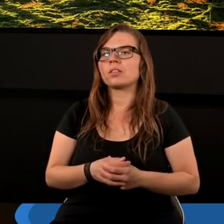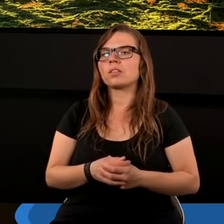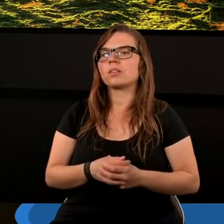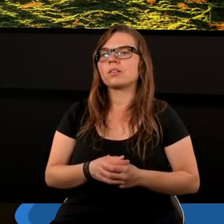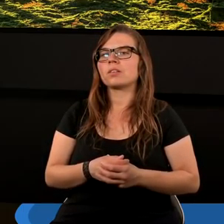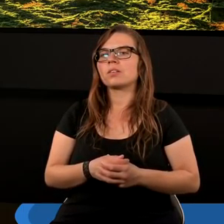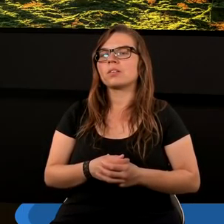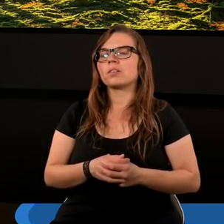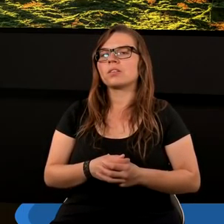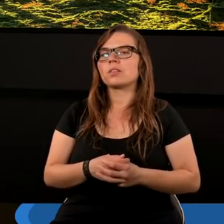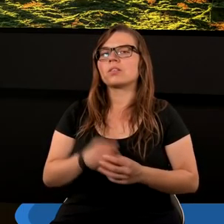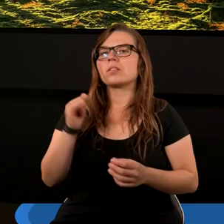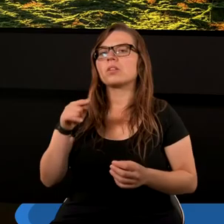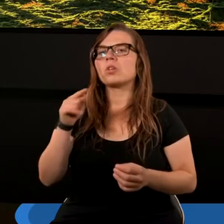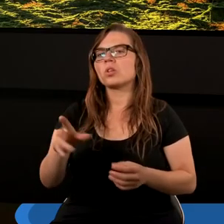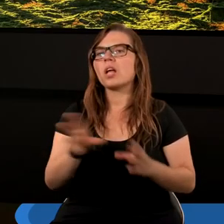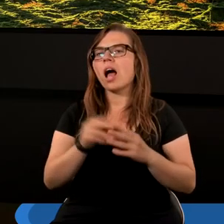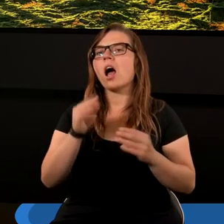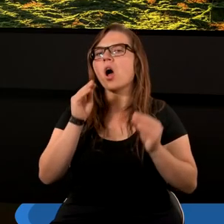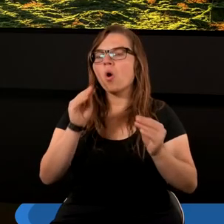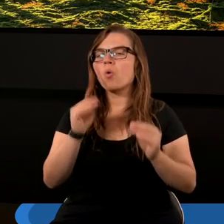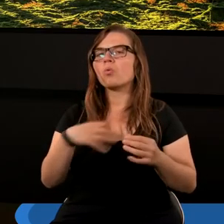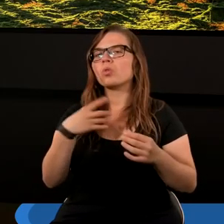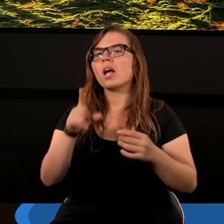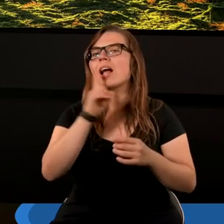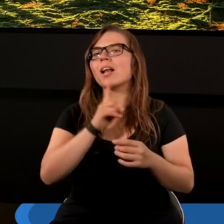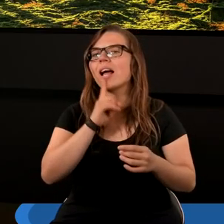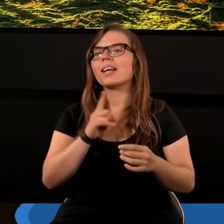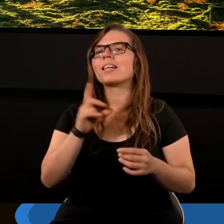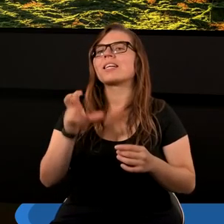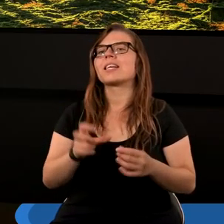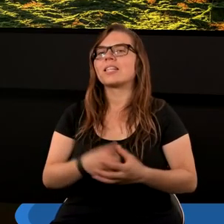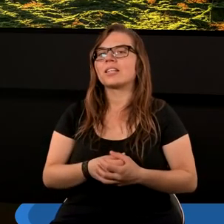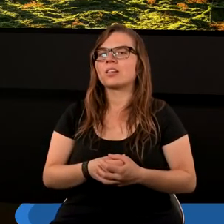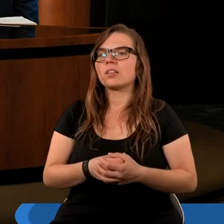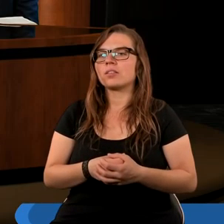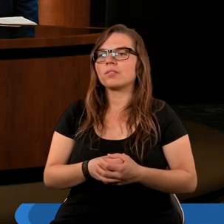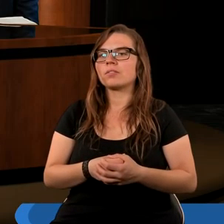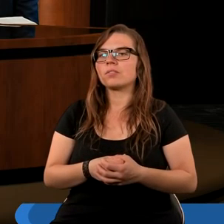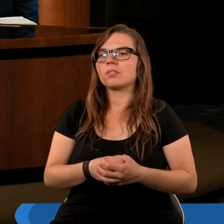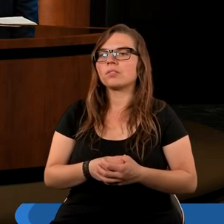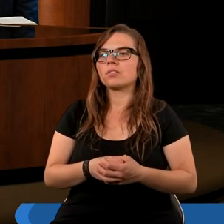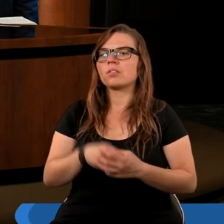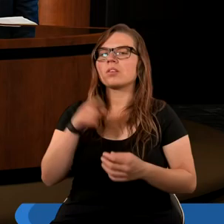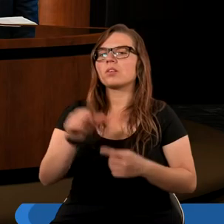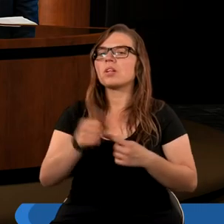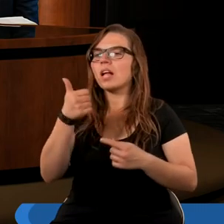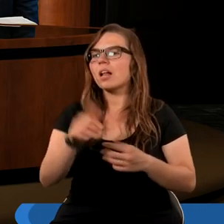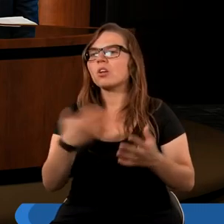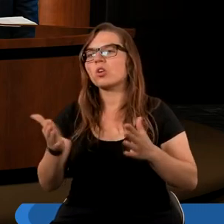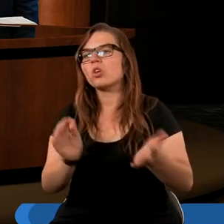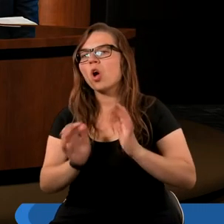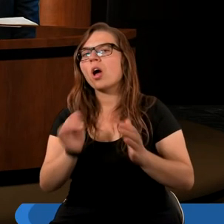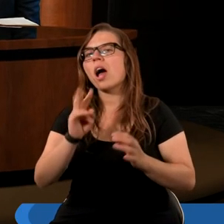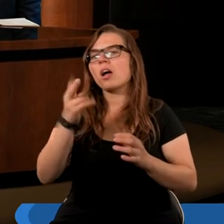nie raniąc uczuć religijnych innych ludzi. To jest z jednej strony proste,